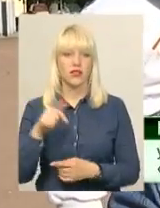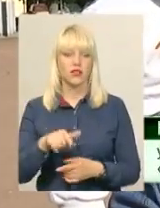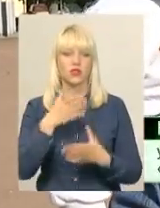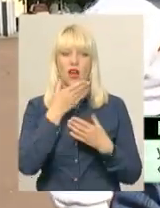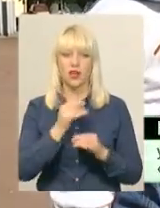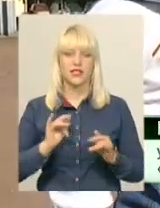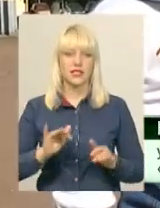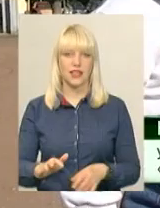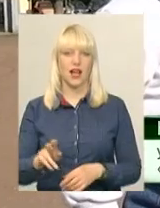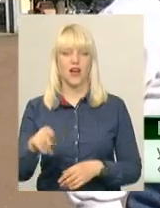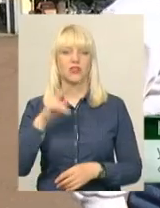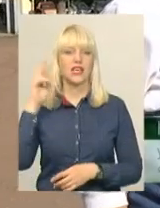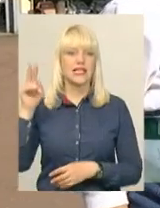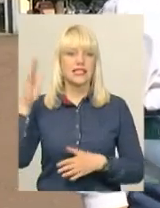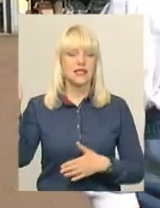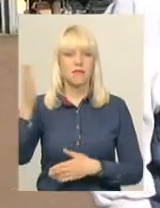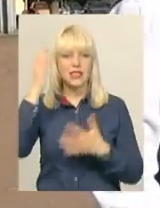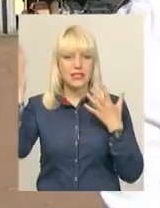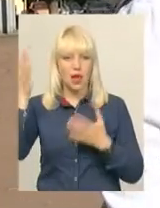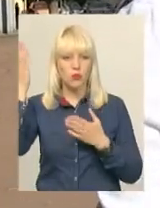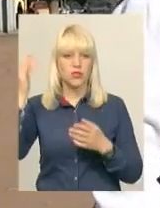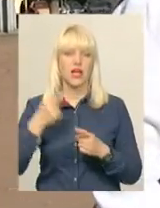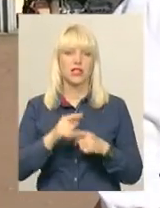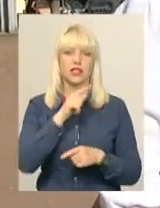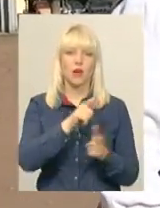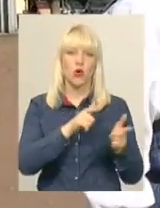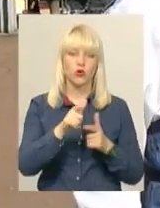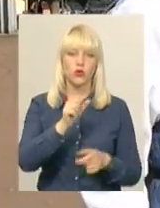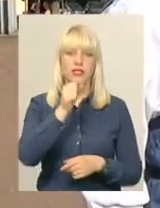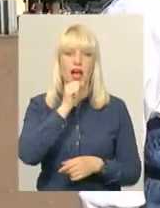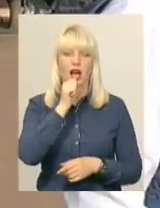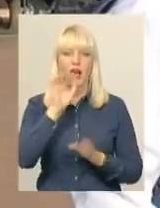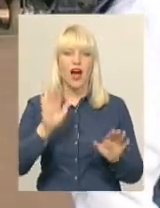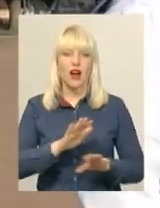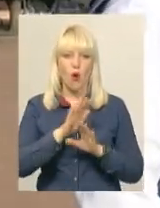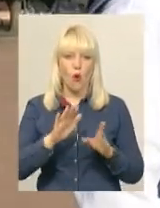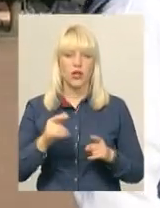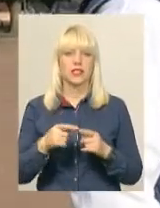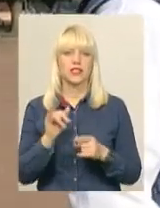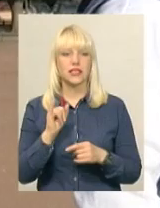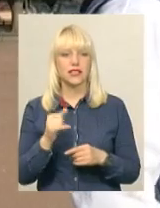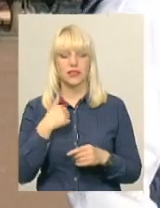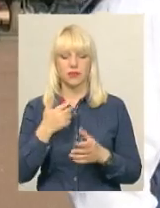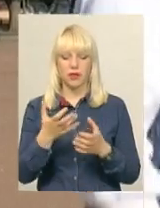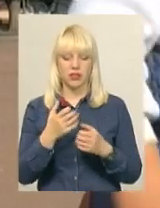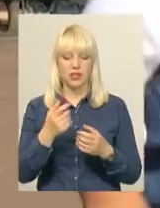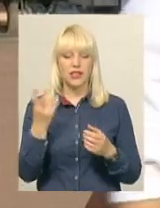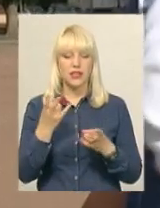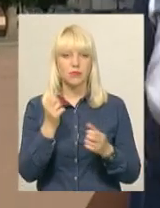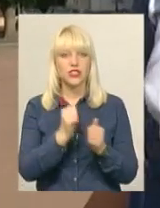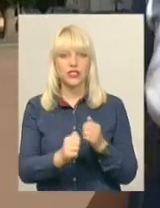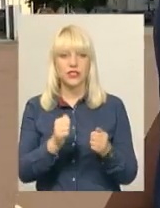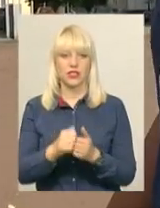заходи, запускають зміїв. Там готується каравок, і ми вирішили взяти участь. Бажано, що чим частіше, дуже